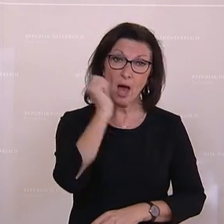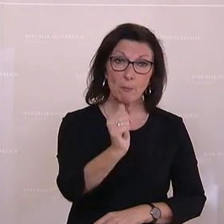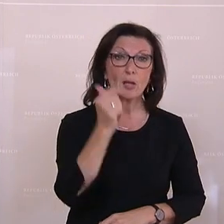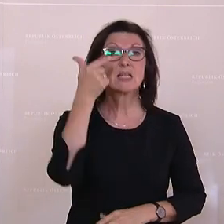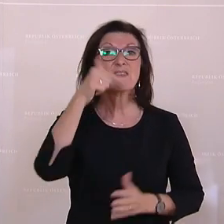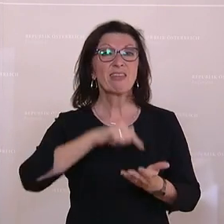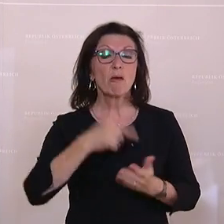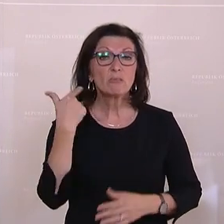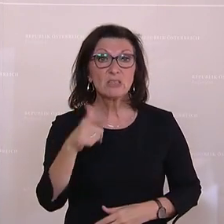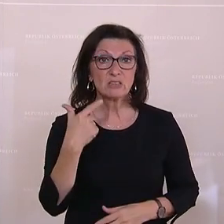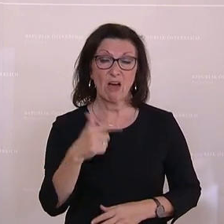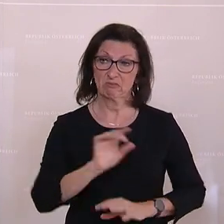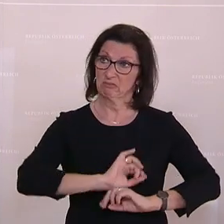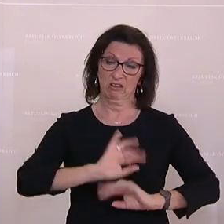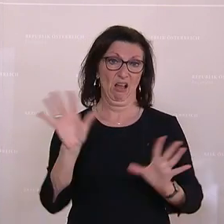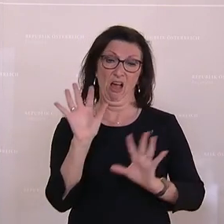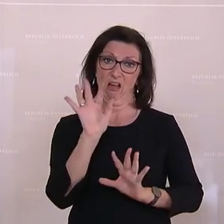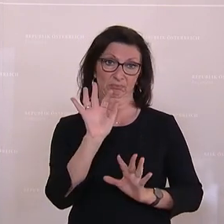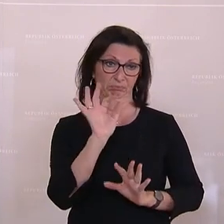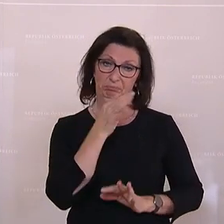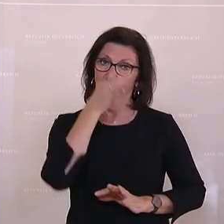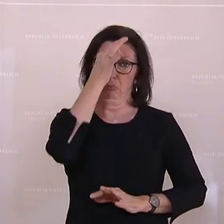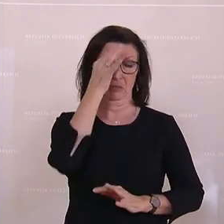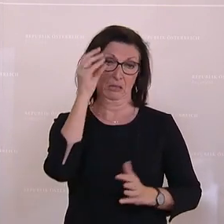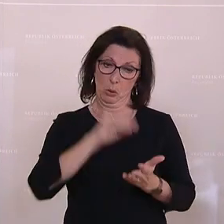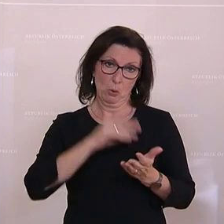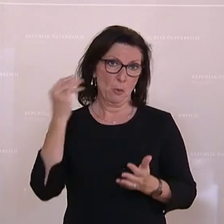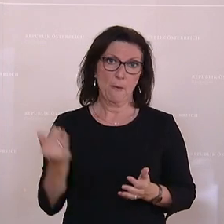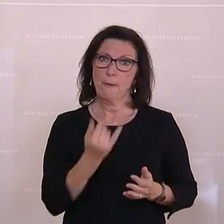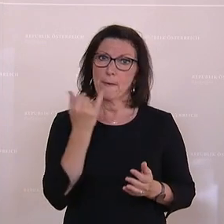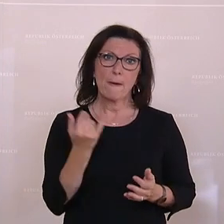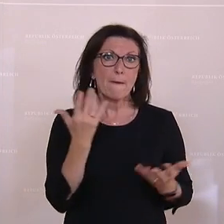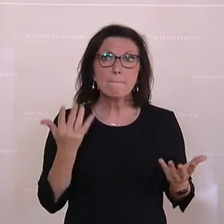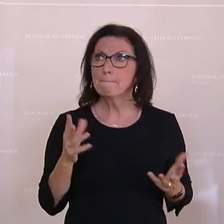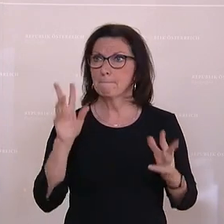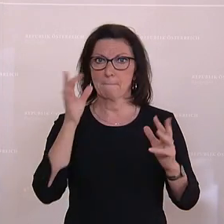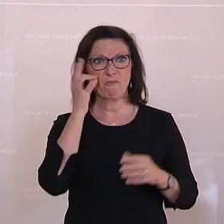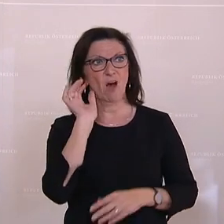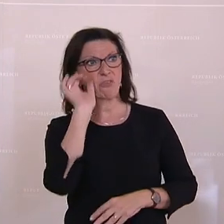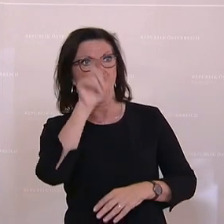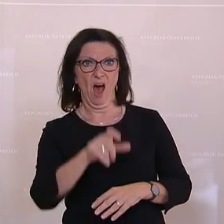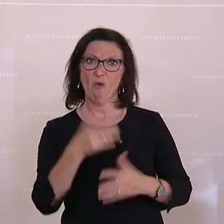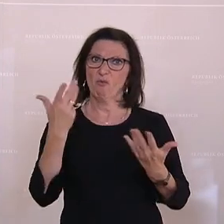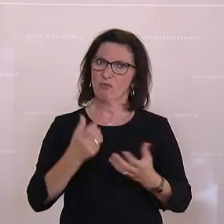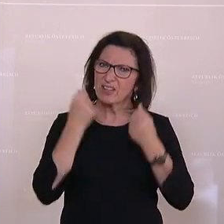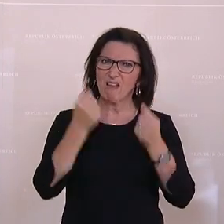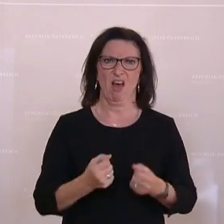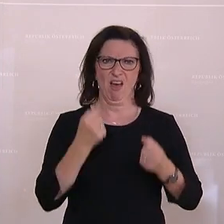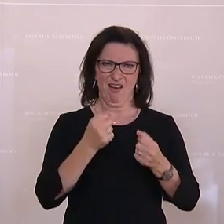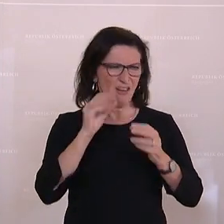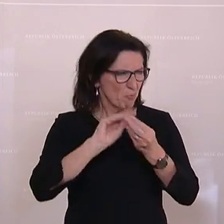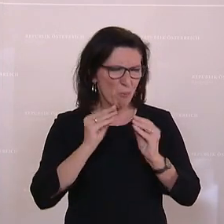zeigen deutlich, dass es immer noch ein massives Problem mit Gewalt an Frauen in Österreich gibt. Und